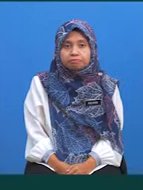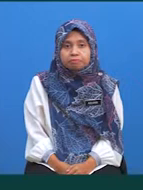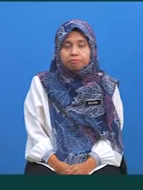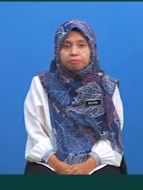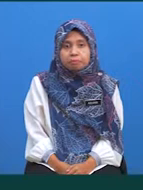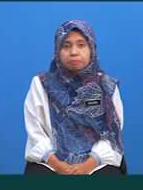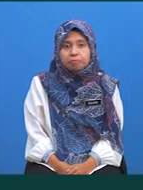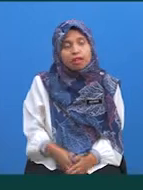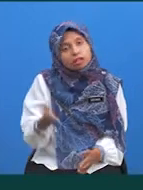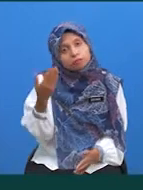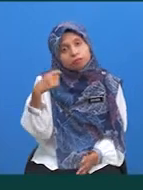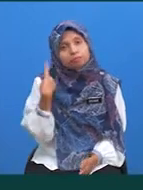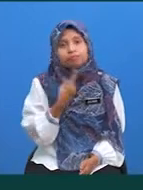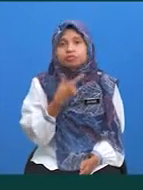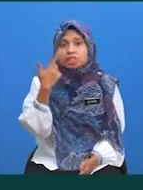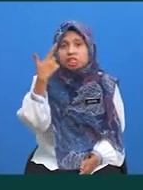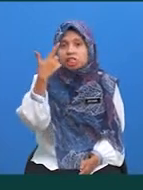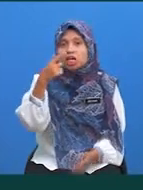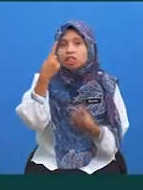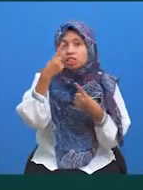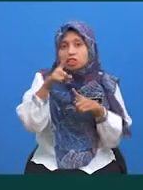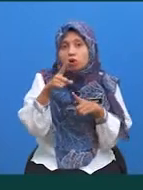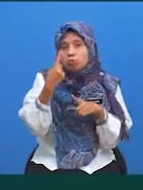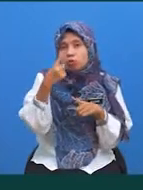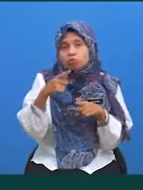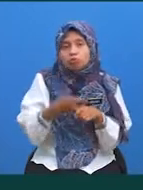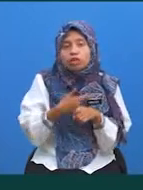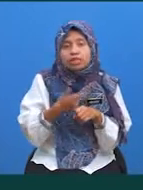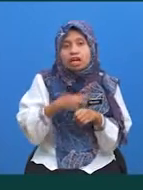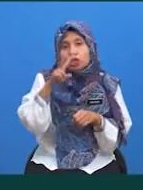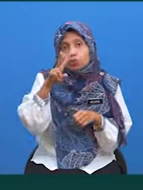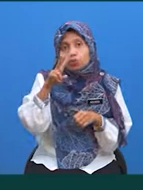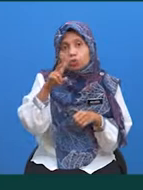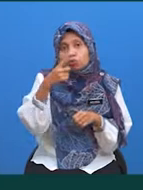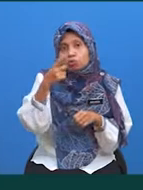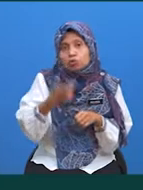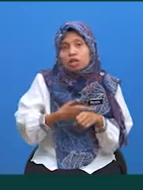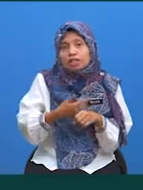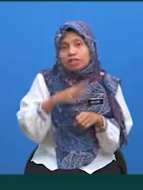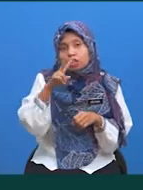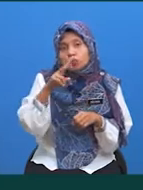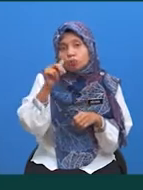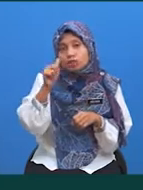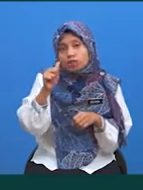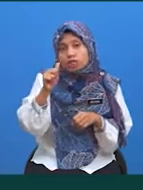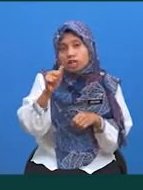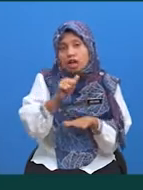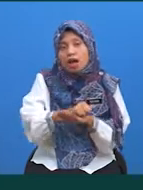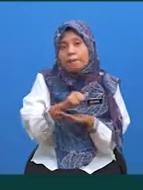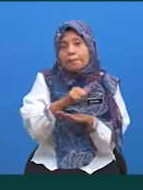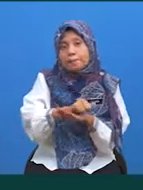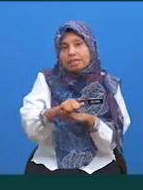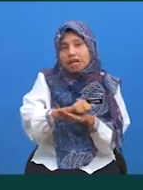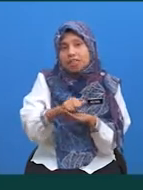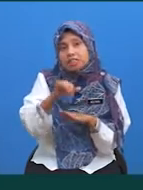Jom, kita lihat jawapan-jawapan bagi latihan 2 Bagi latihan 2A, aplikasi